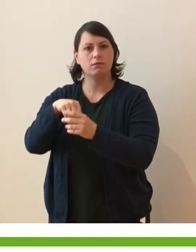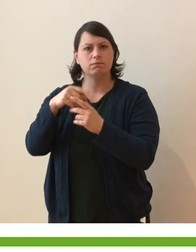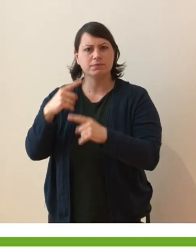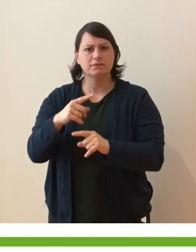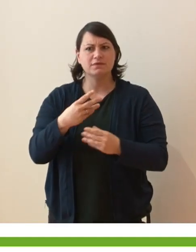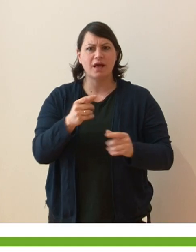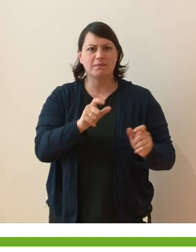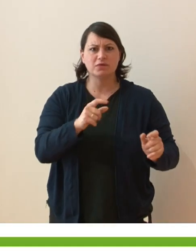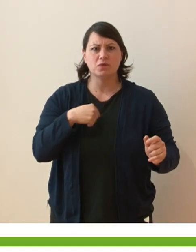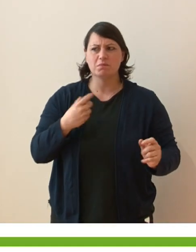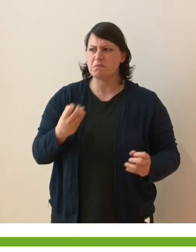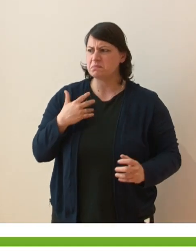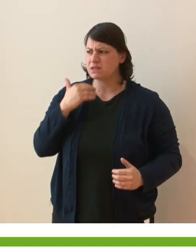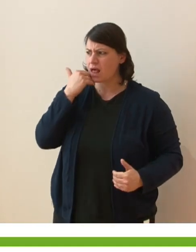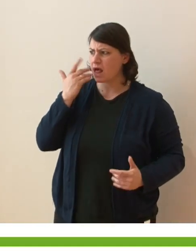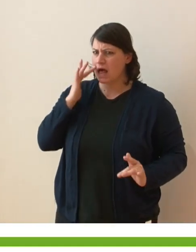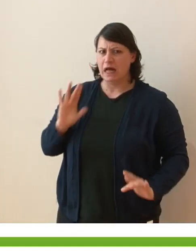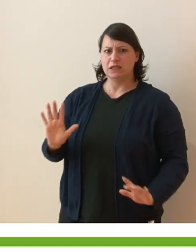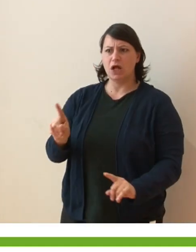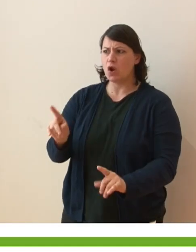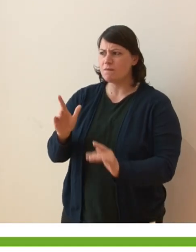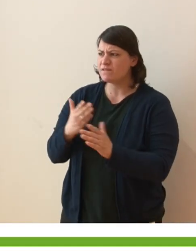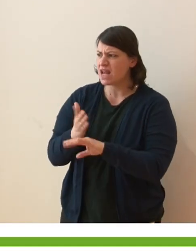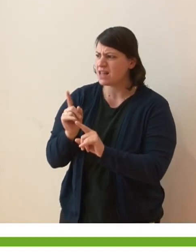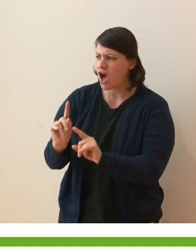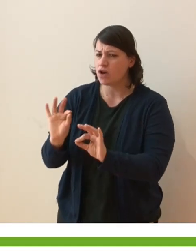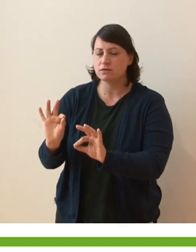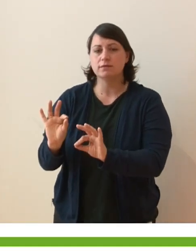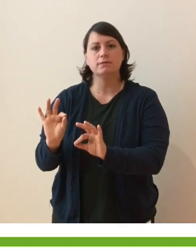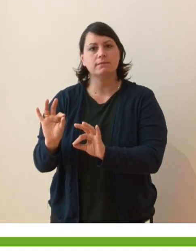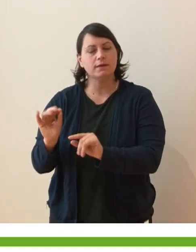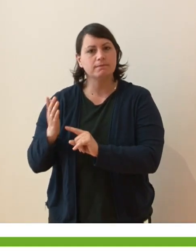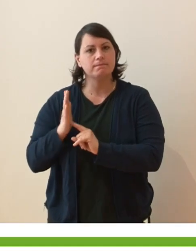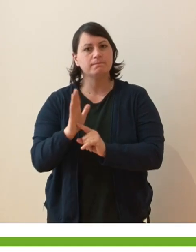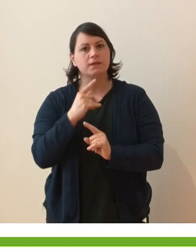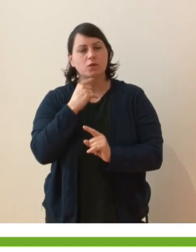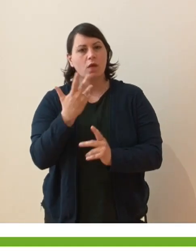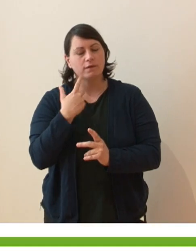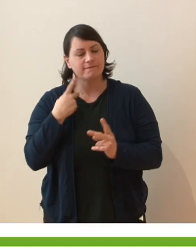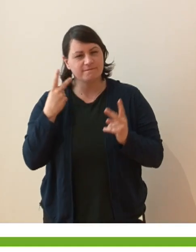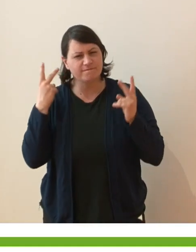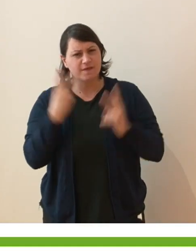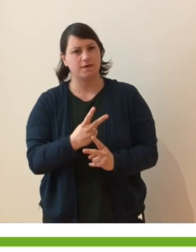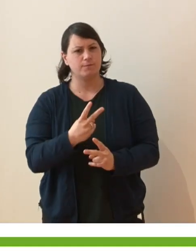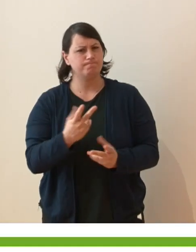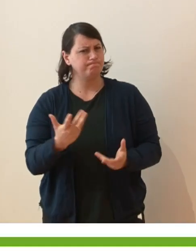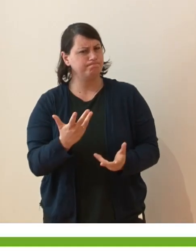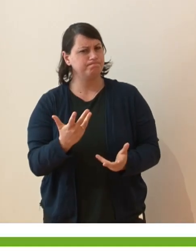scandalosa della Pasqua. Ma che ci dice una cosa molto vera? Che in qualche modo,